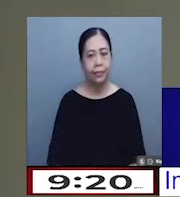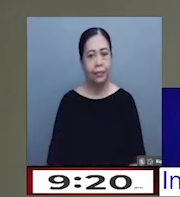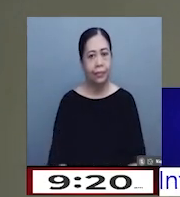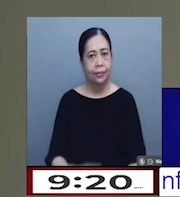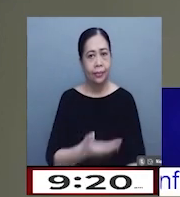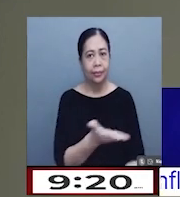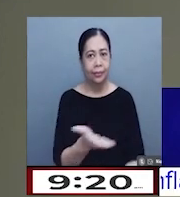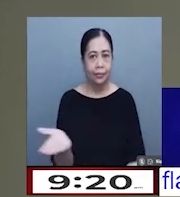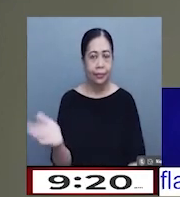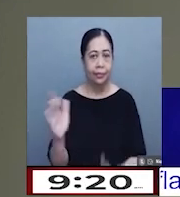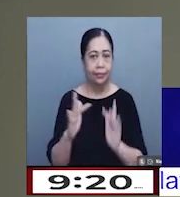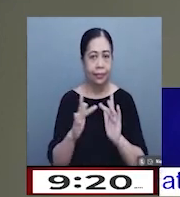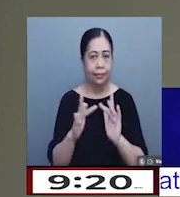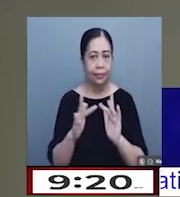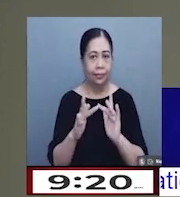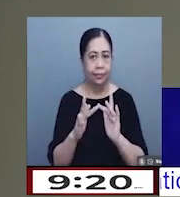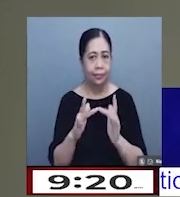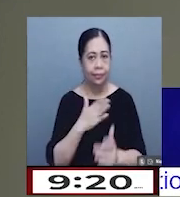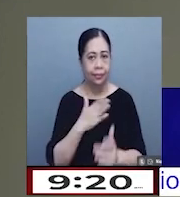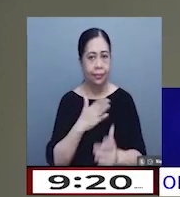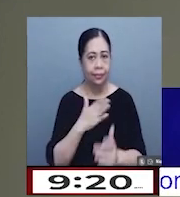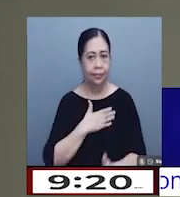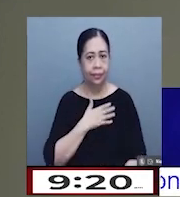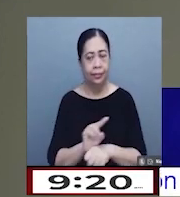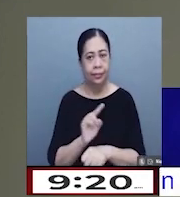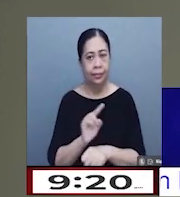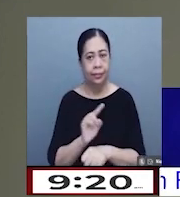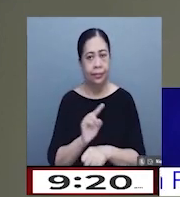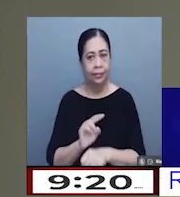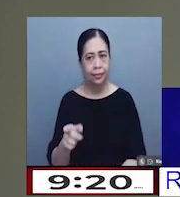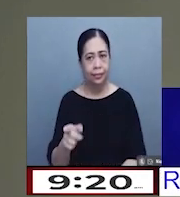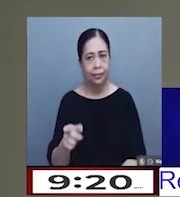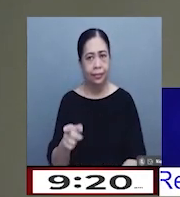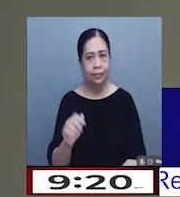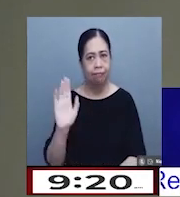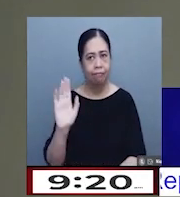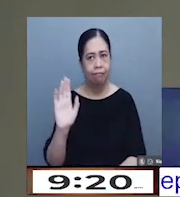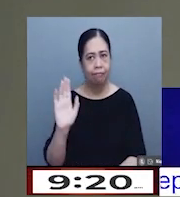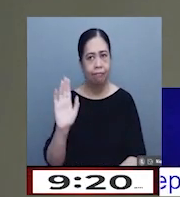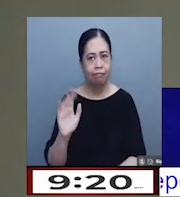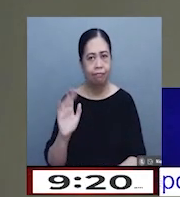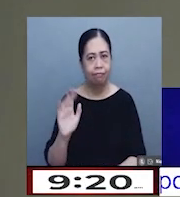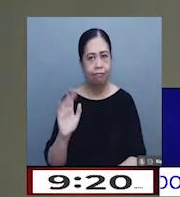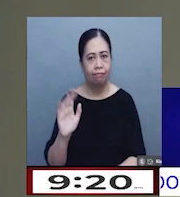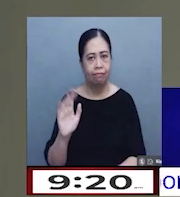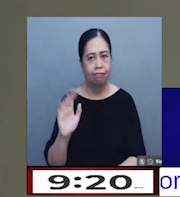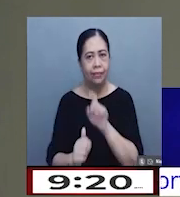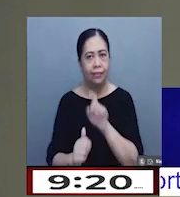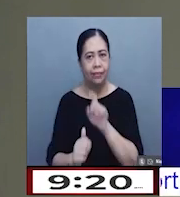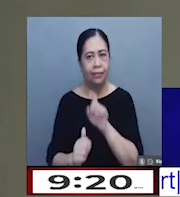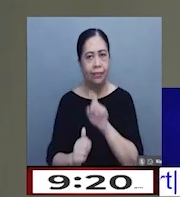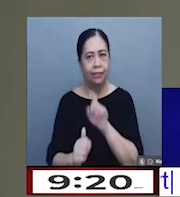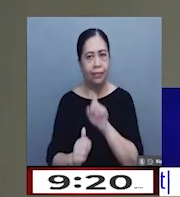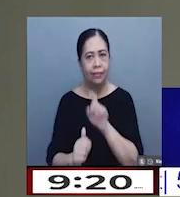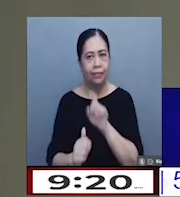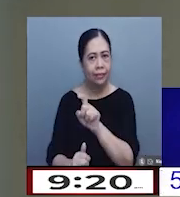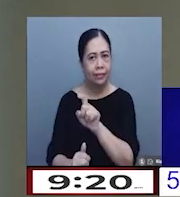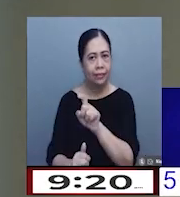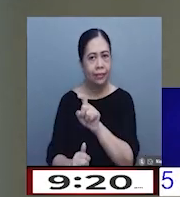those online, pakigamit po ang raise hand feature or send your questions via chat box.